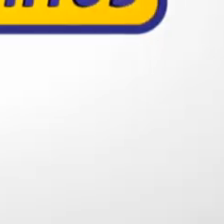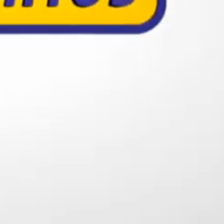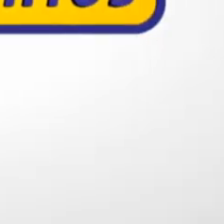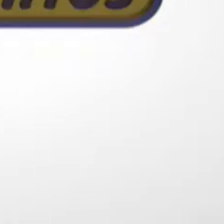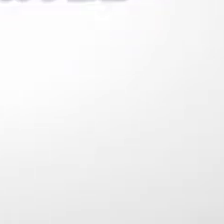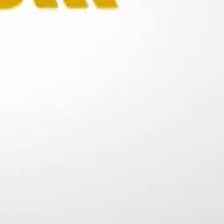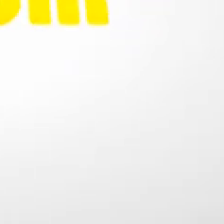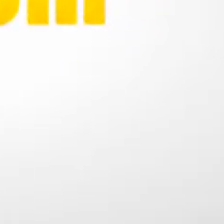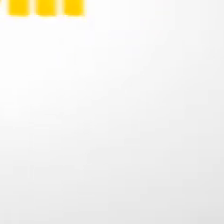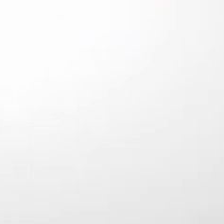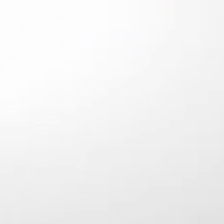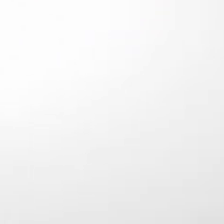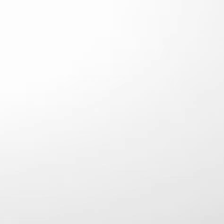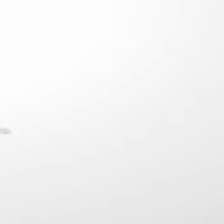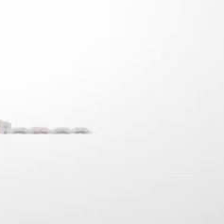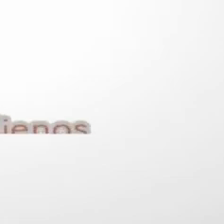Muzika